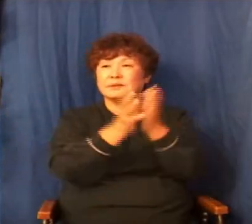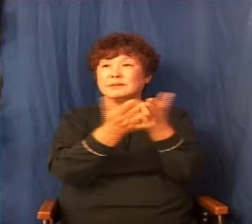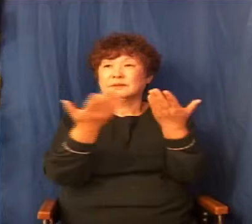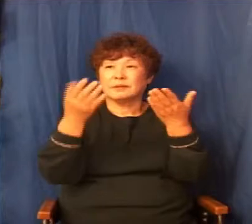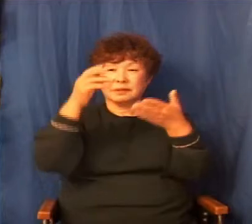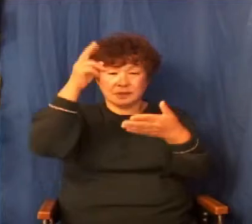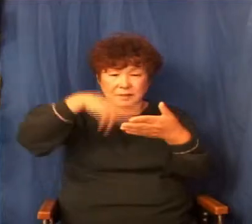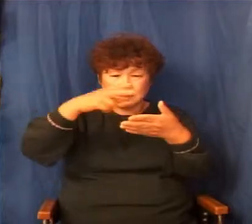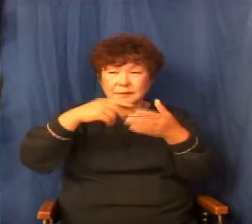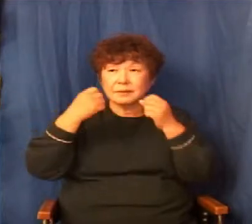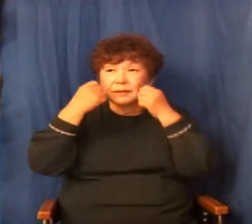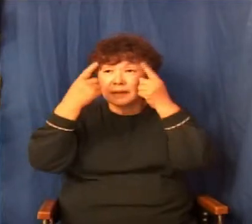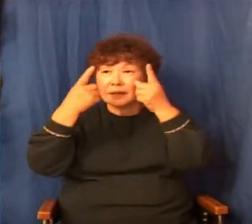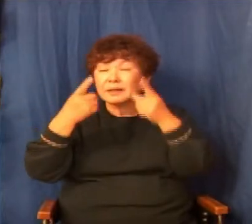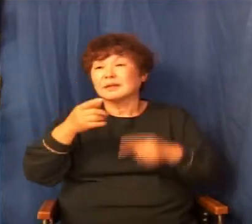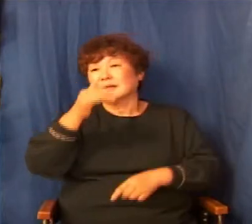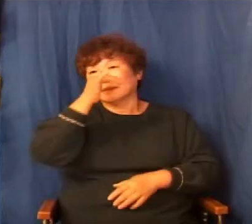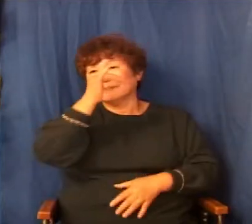뭐냐면